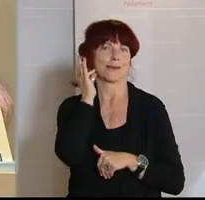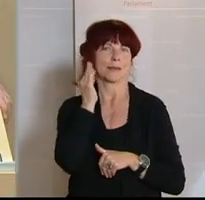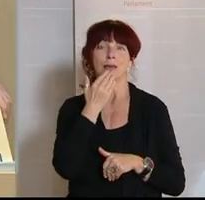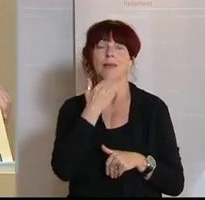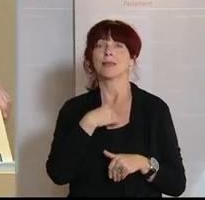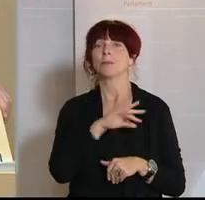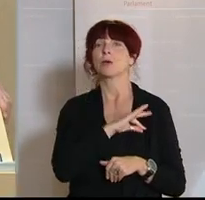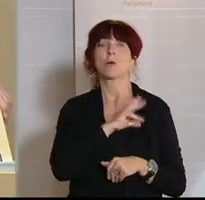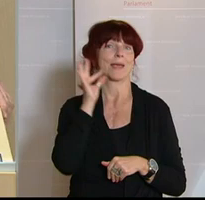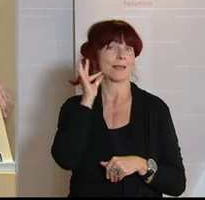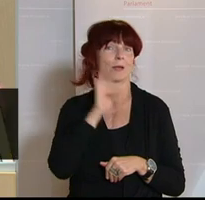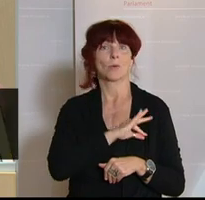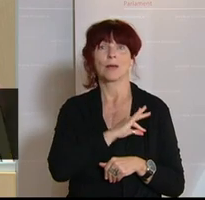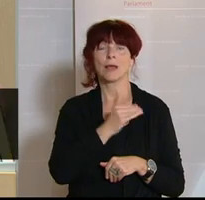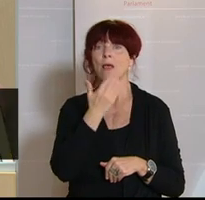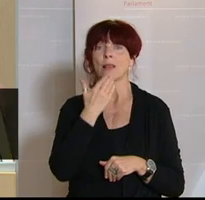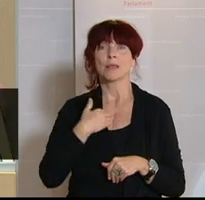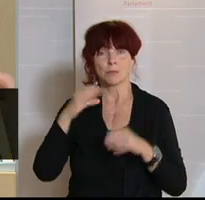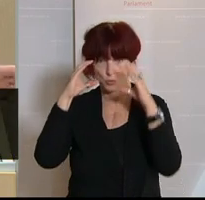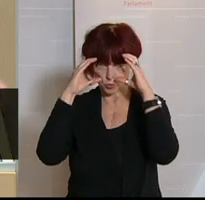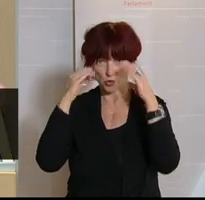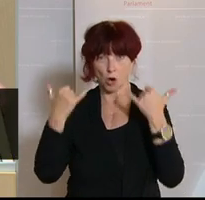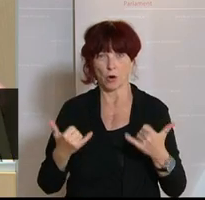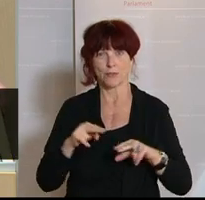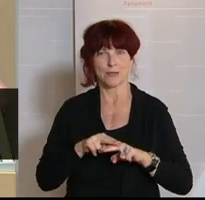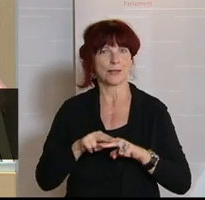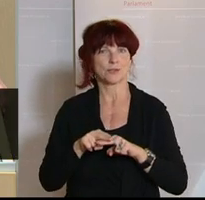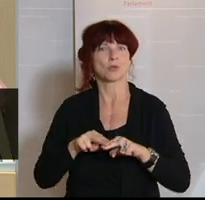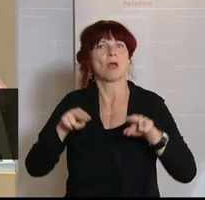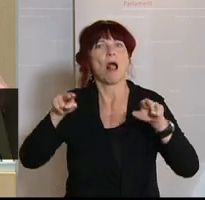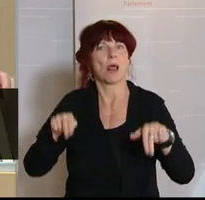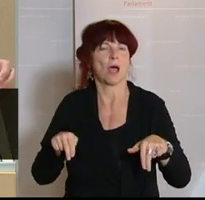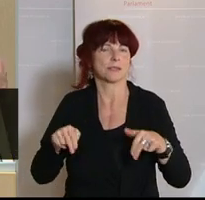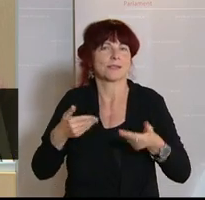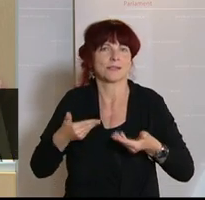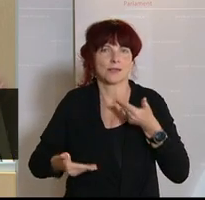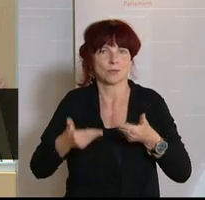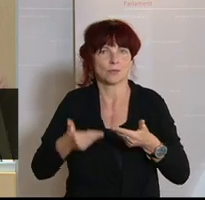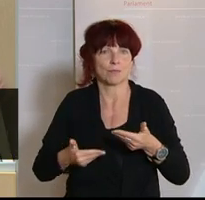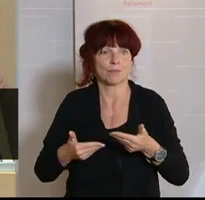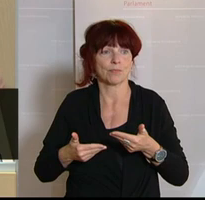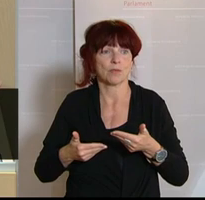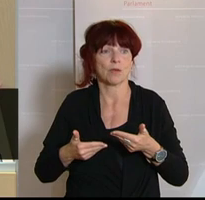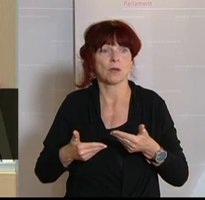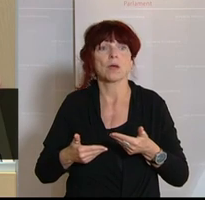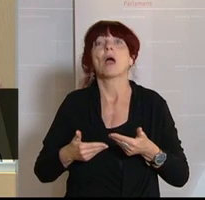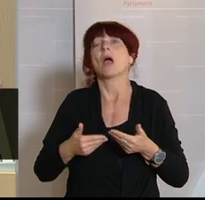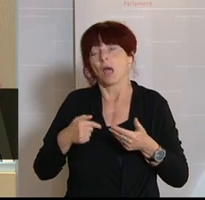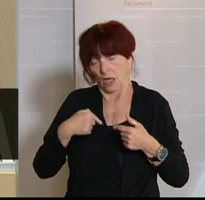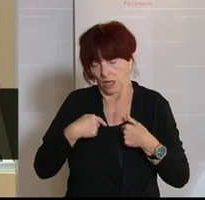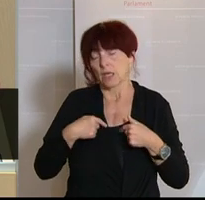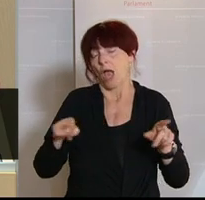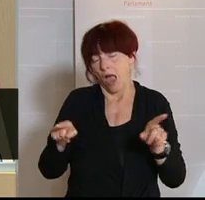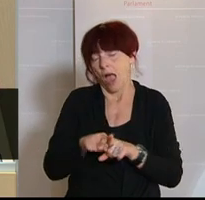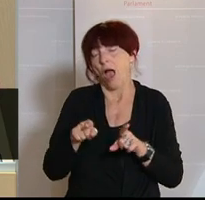liebe Zuseher der heutigen Nationalratssitzung. Vorab, wie schon ganz oft erwähnt heute, möchte ich mich nur mehr recht, recht